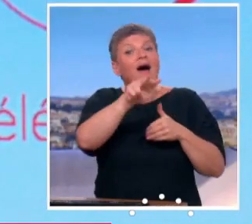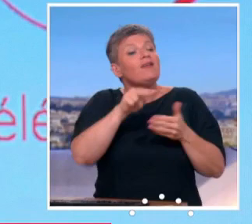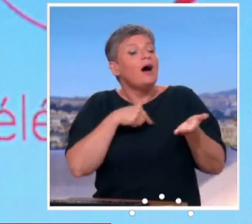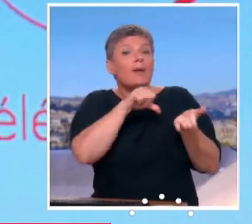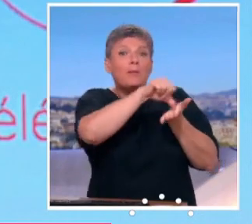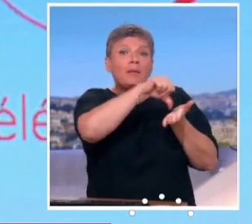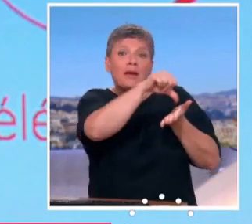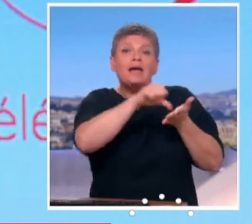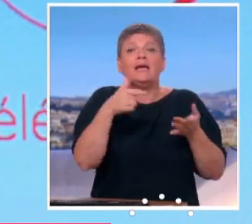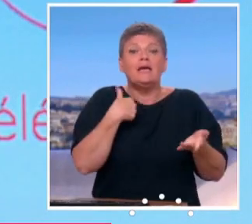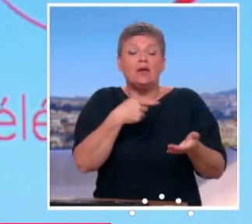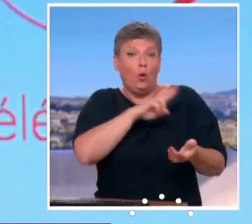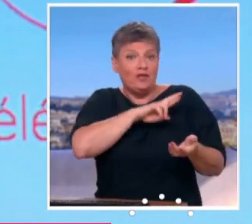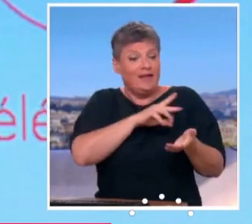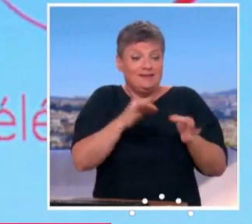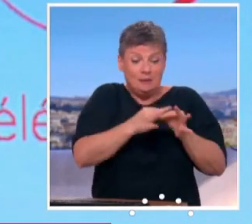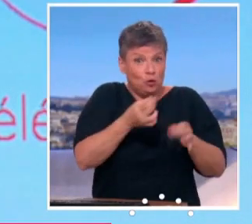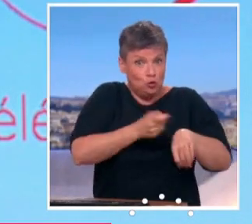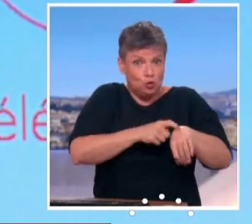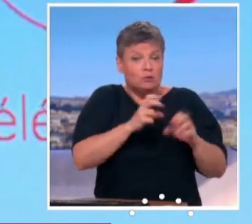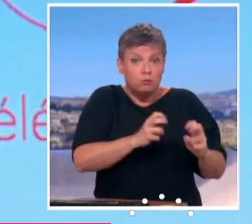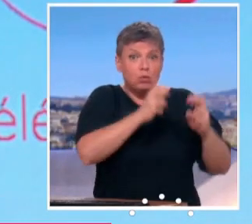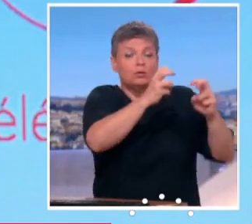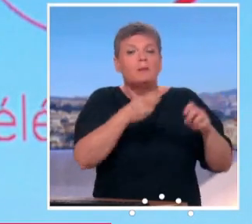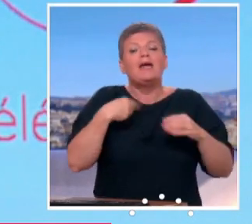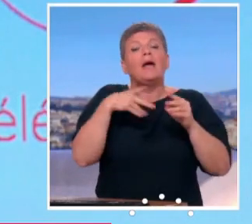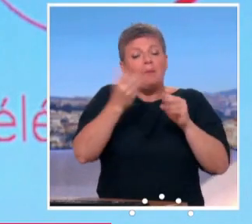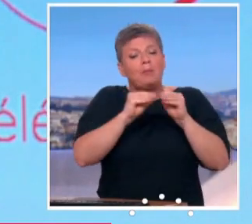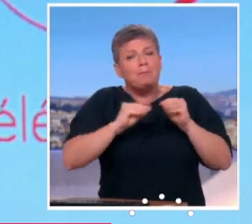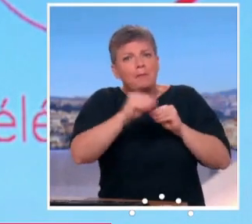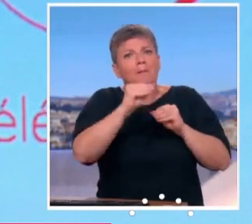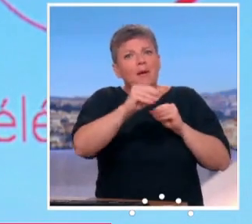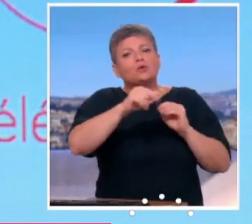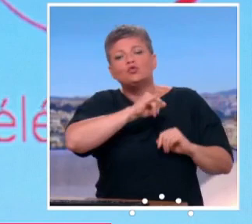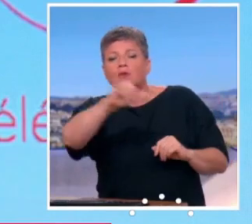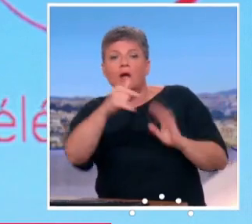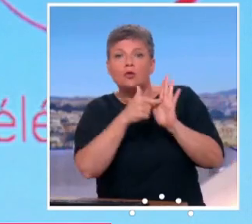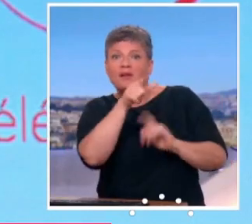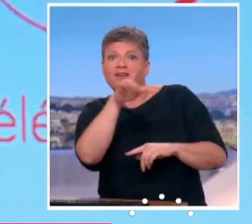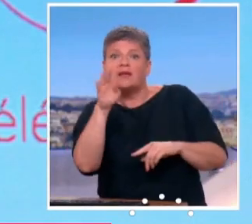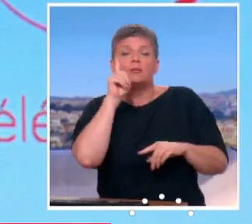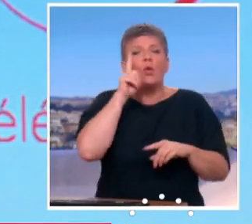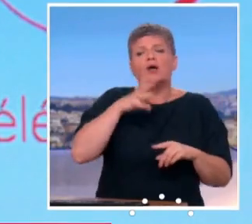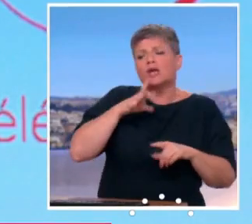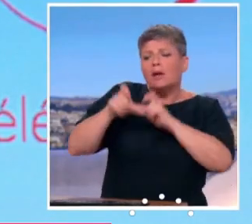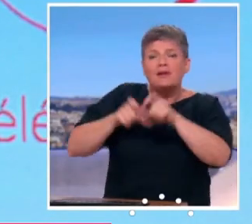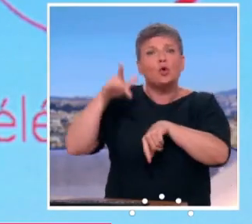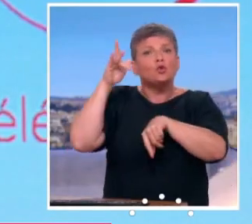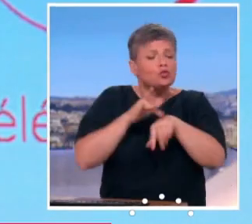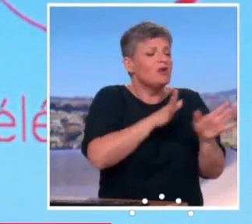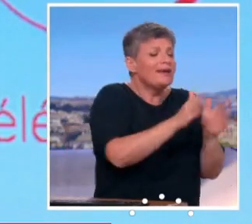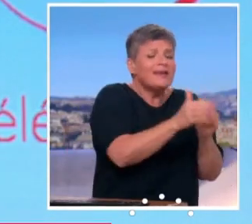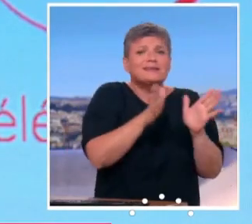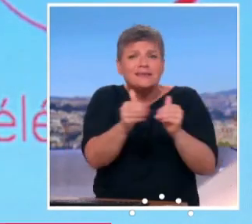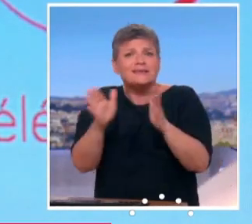de septembre. Les autres, ça sera échelonné jusqu'à début 2024, parce que beaucoup d'assurés ont cotisé dans plusieurs caisses différentes, donc il faut reconstituer les carrières.